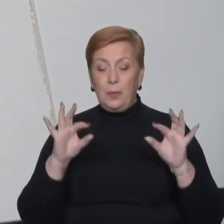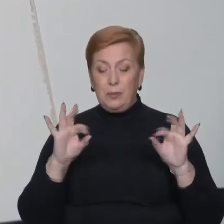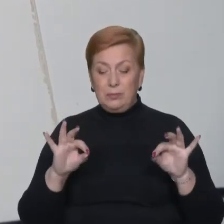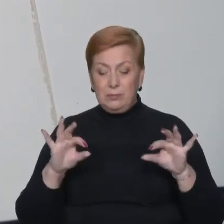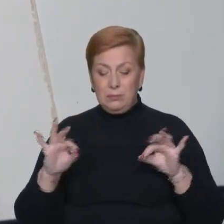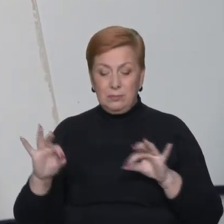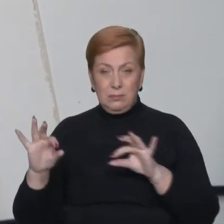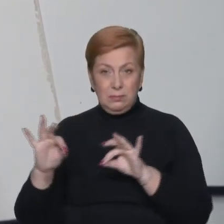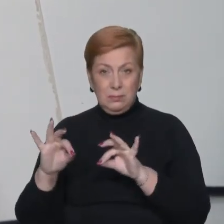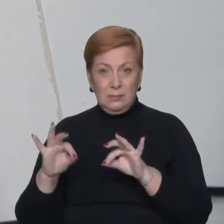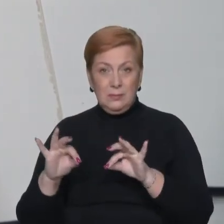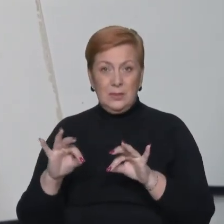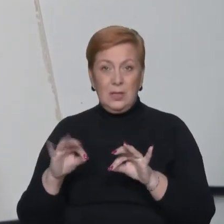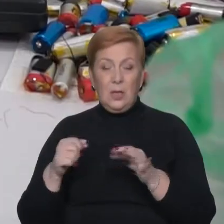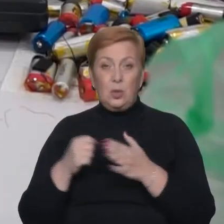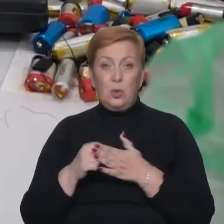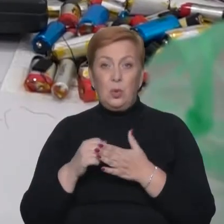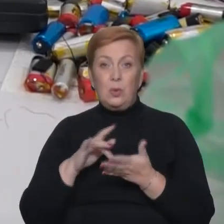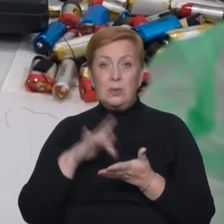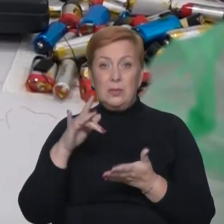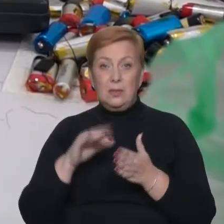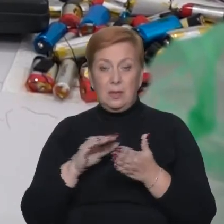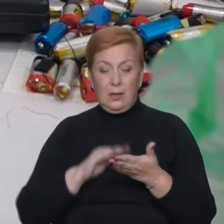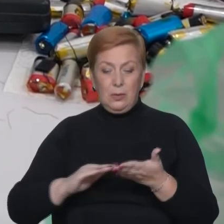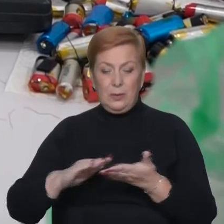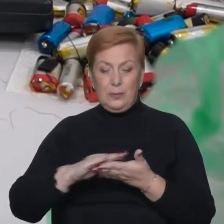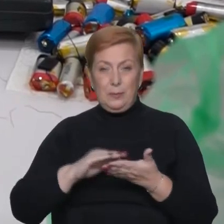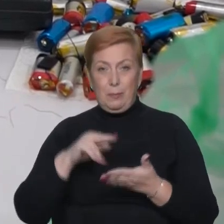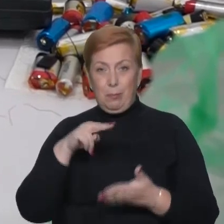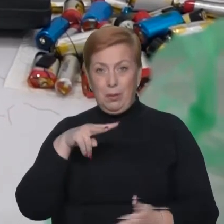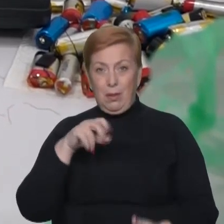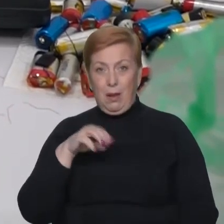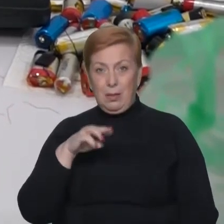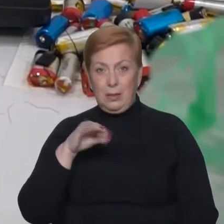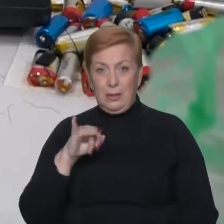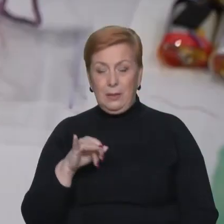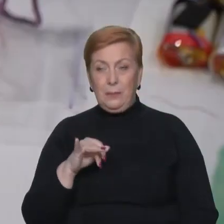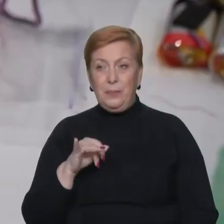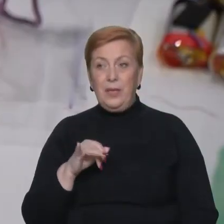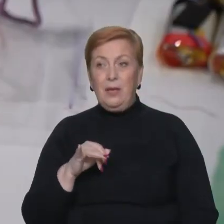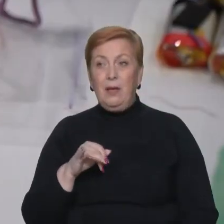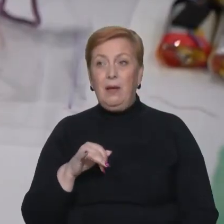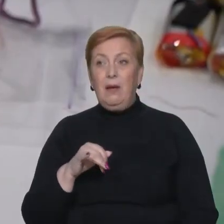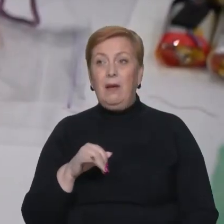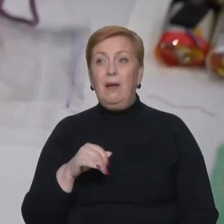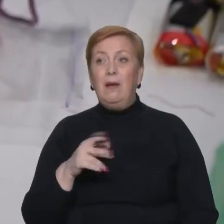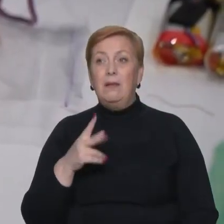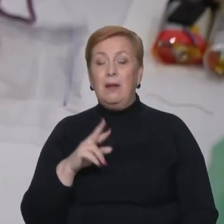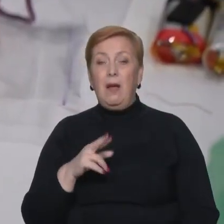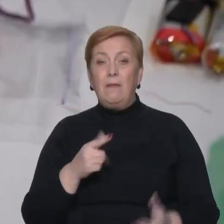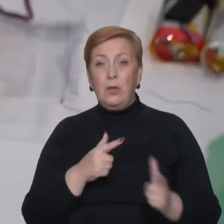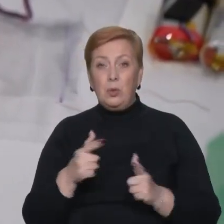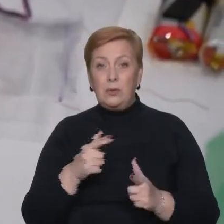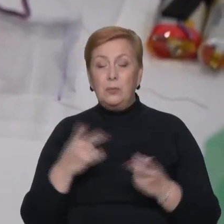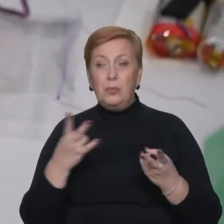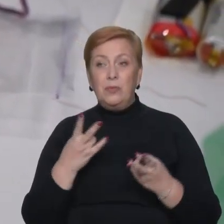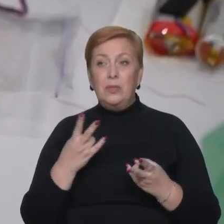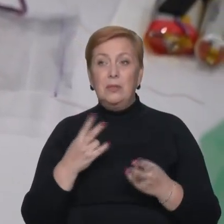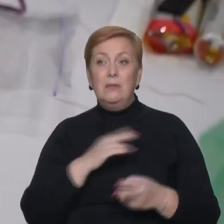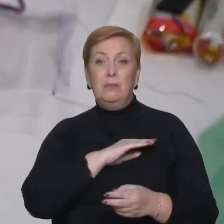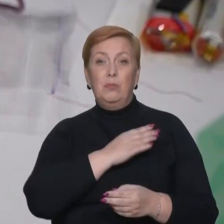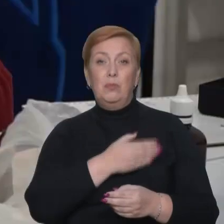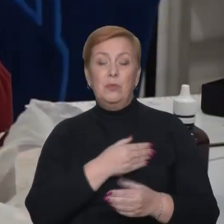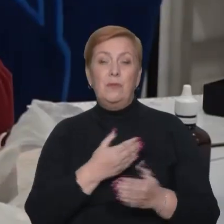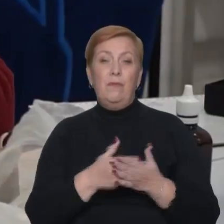акумулятори до плати контролера. Для виготовлення павербанків, каже Вікторія, потрібні акумулятори потужністю від 2 та 7